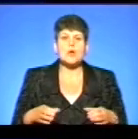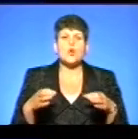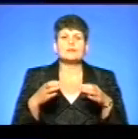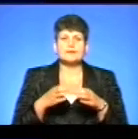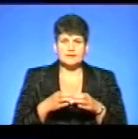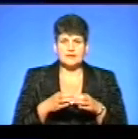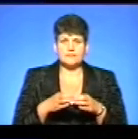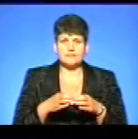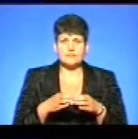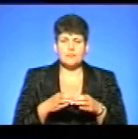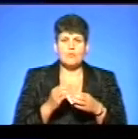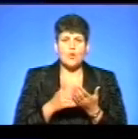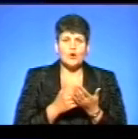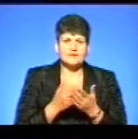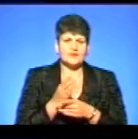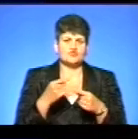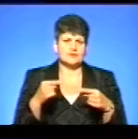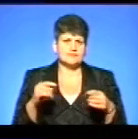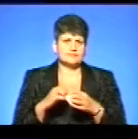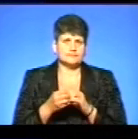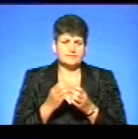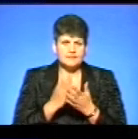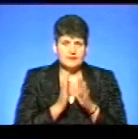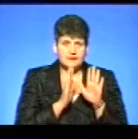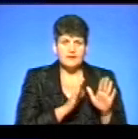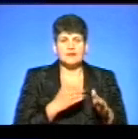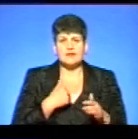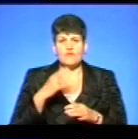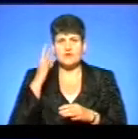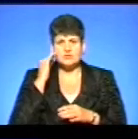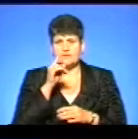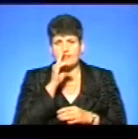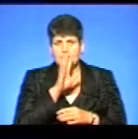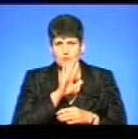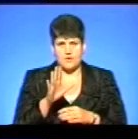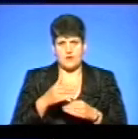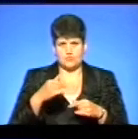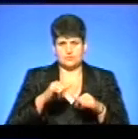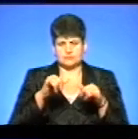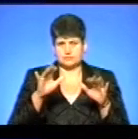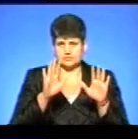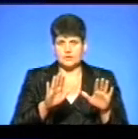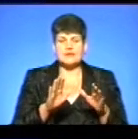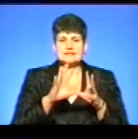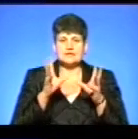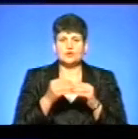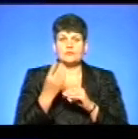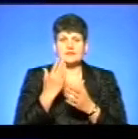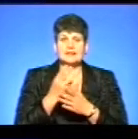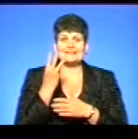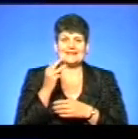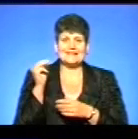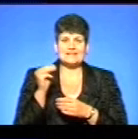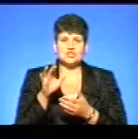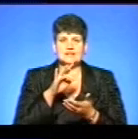це політичні різні нюанси і так далі. Хоча я рахую, що в нас непогано це рухається. Загалом є три тисячі центрів